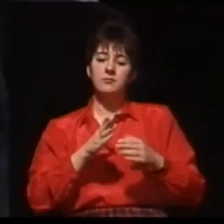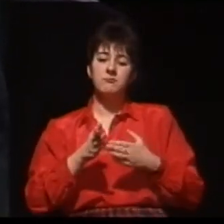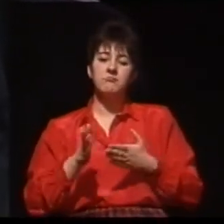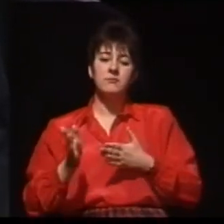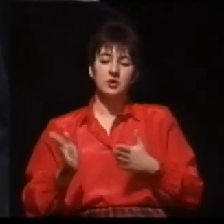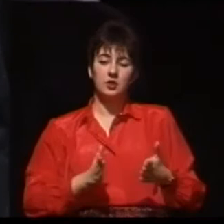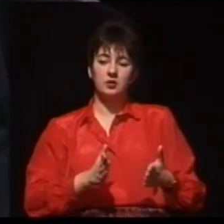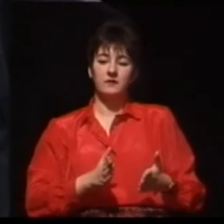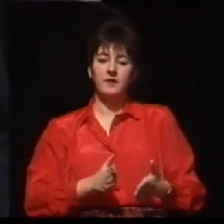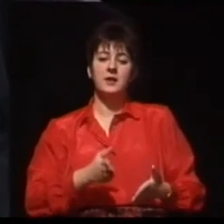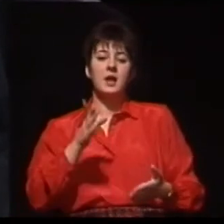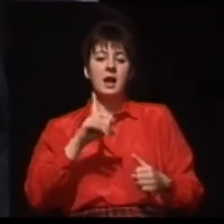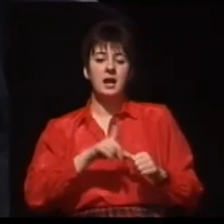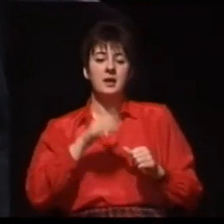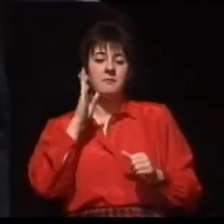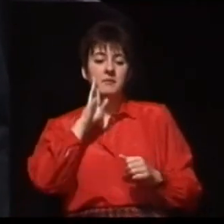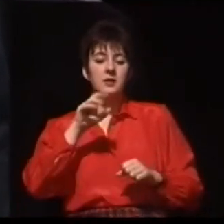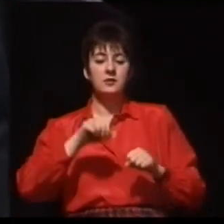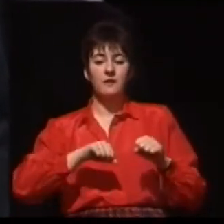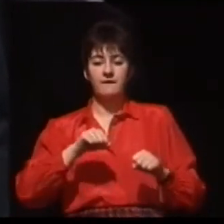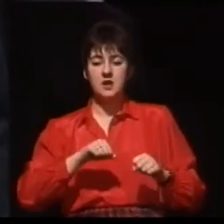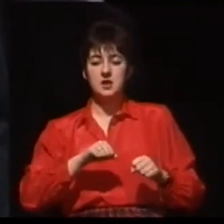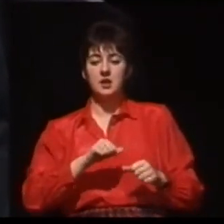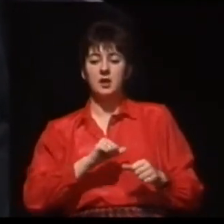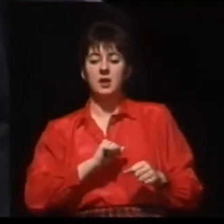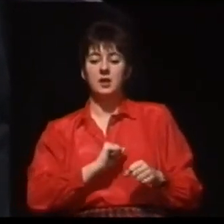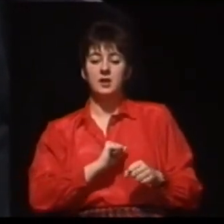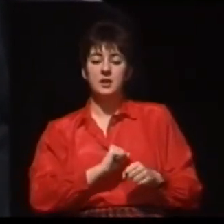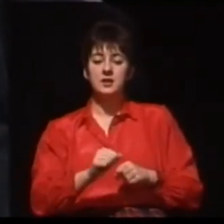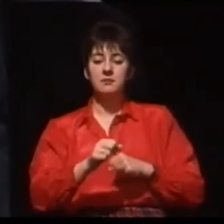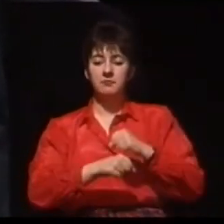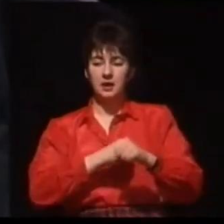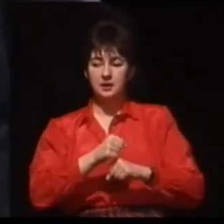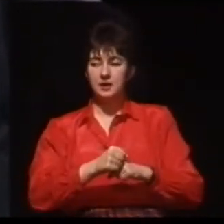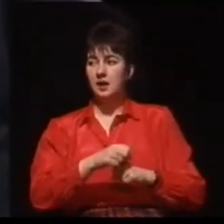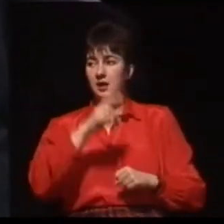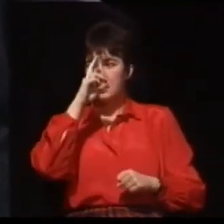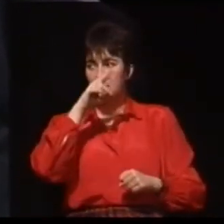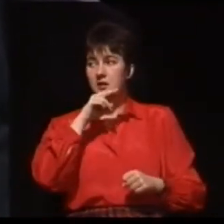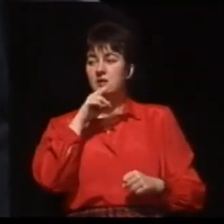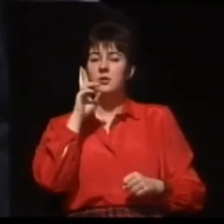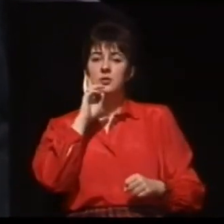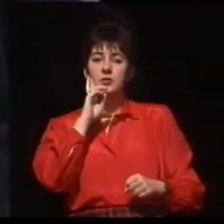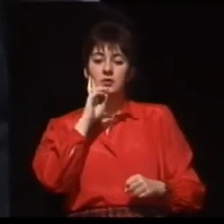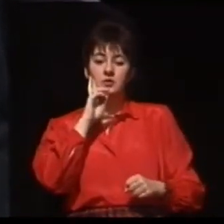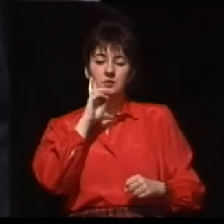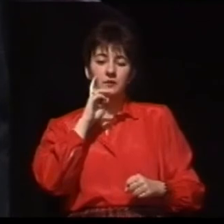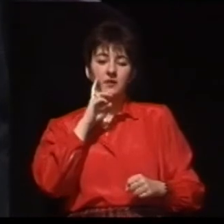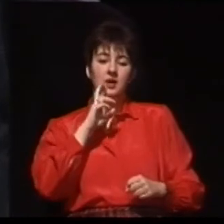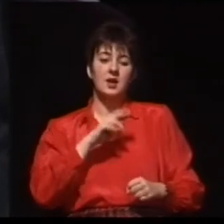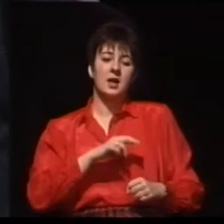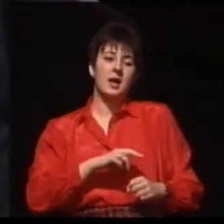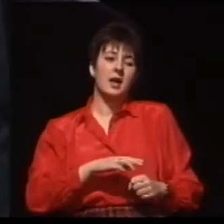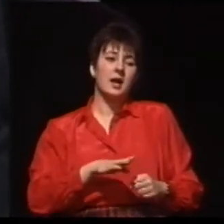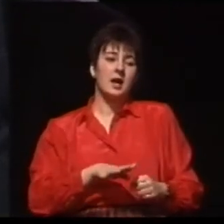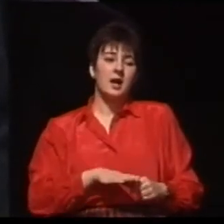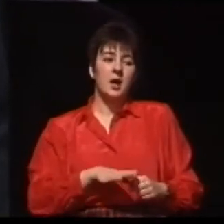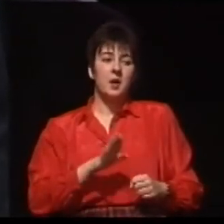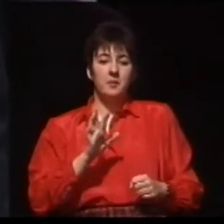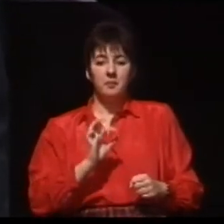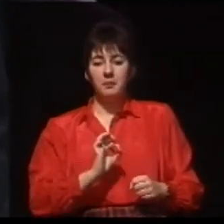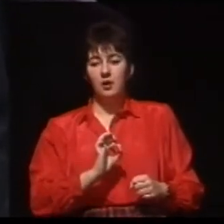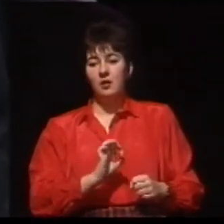rodziców. Wśród tych kryteriów bezwzględnych, ja nie wspomniałem jeszcze o motywacjach, jakie musi mieć osoba